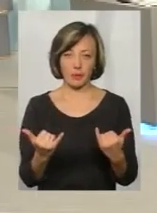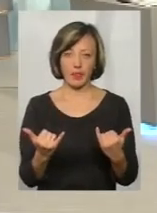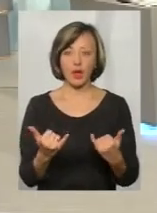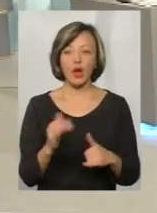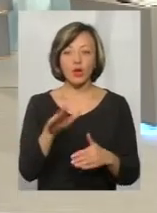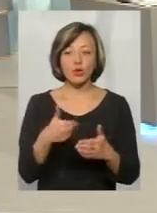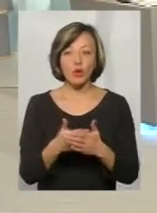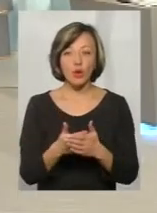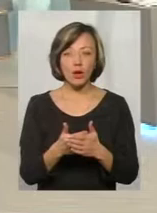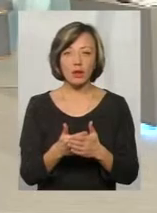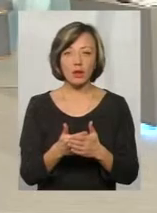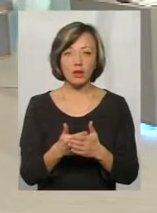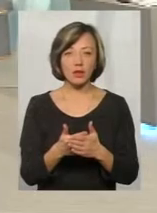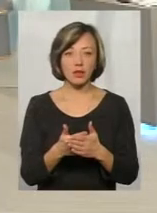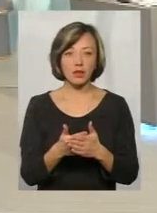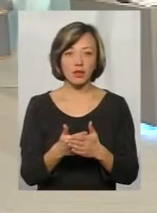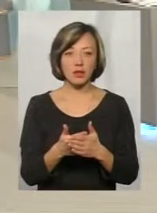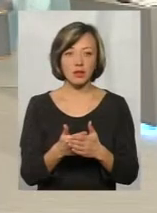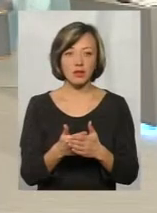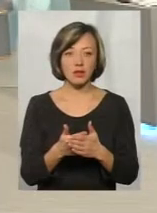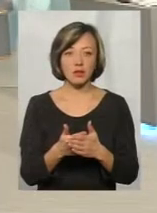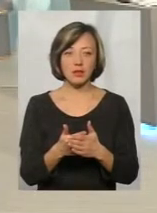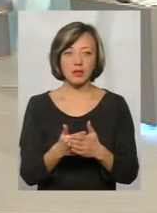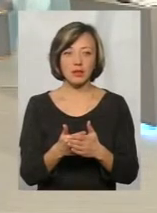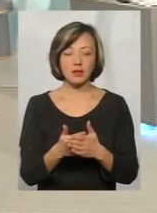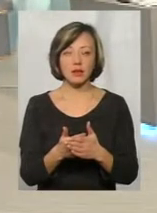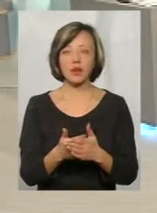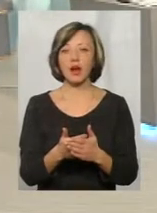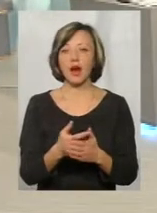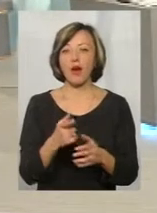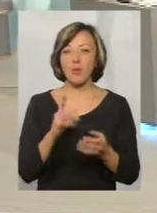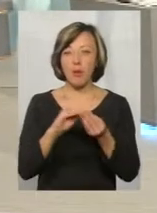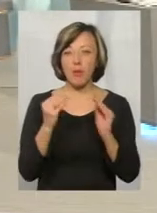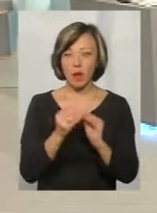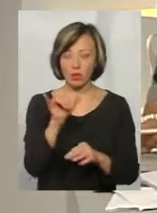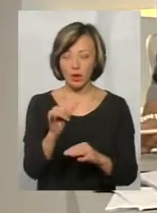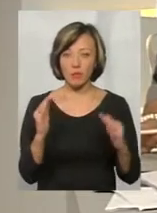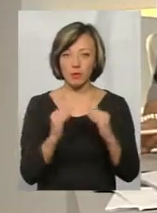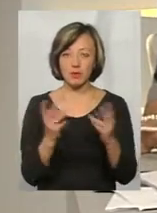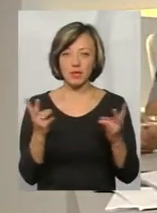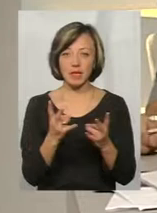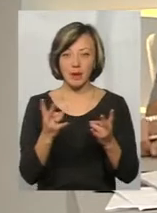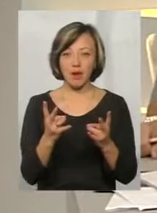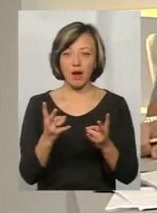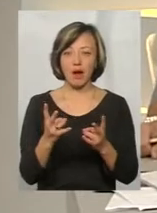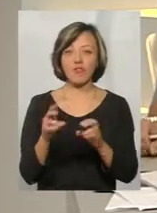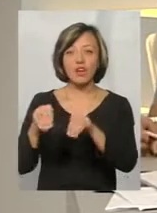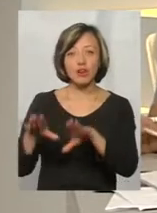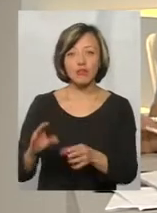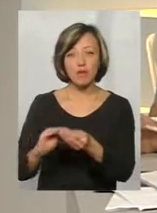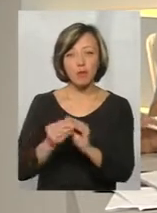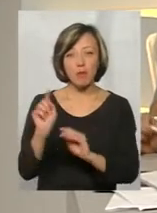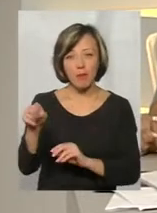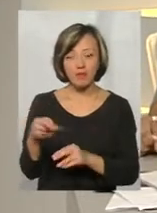Щодоки горить три кути твоєї хати, то, мабуть, треба спочатку брати відро, заливати водою